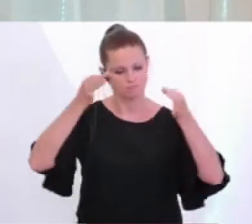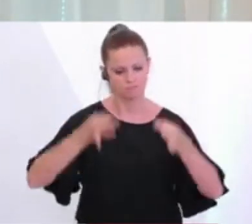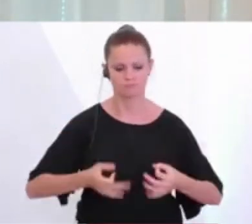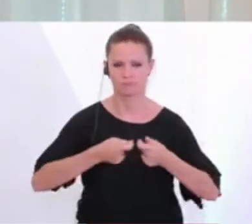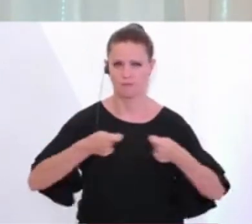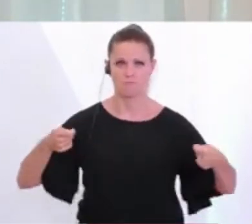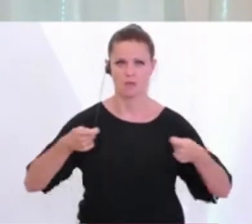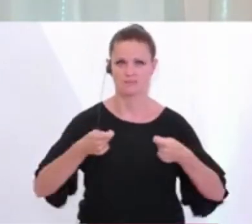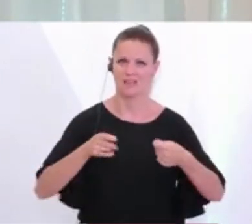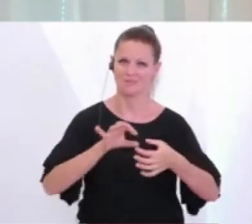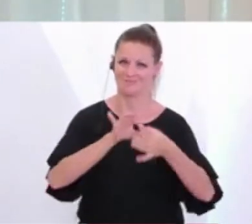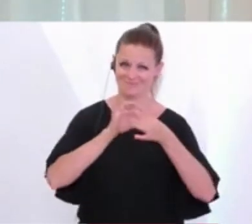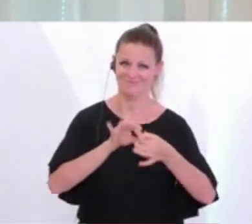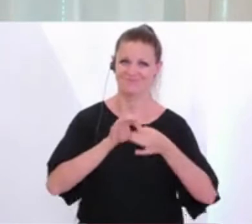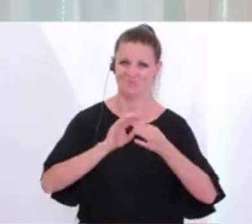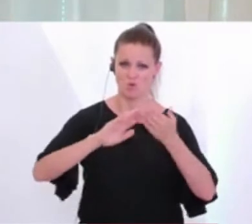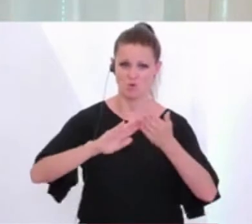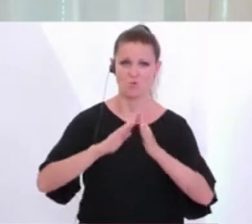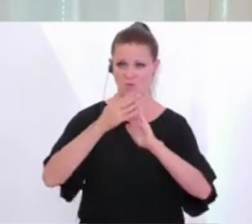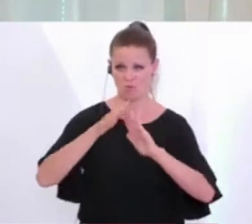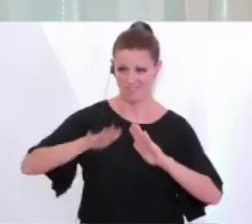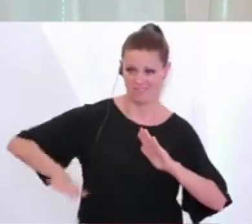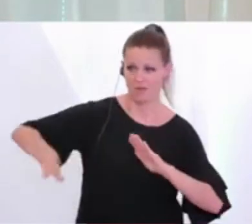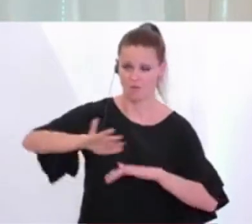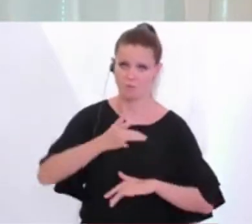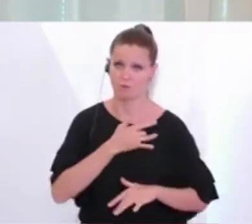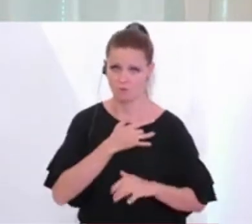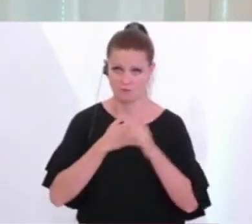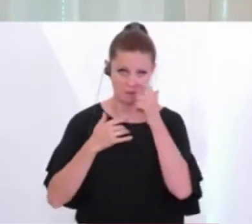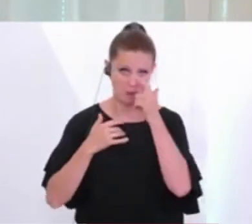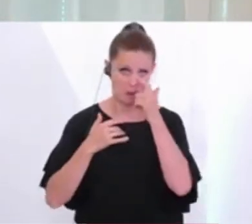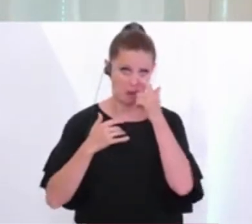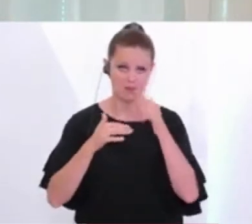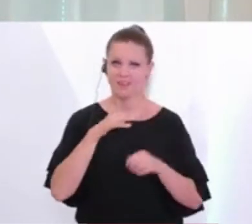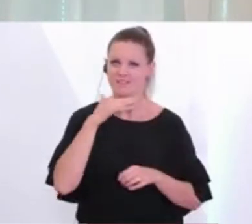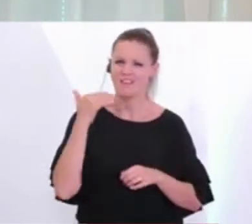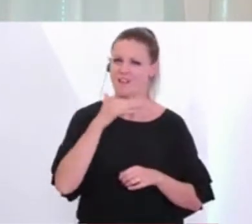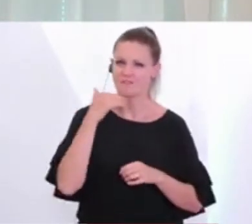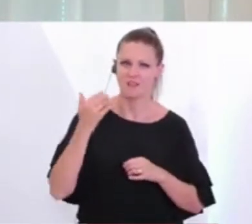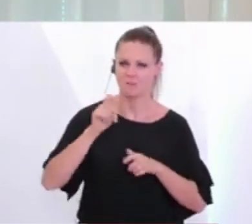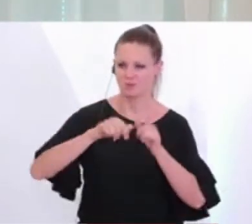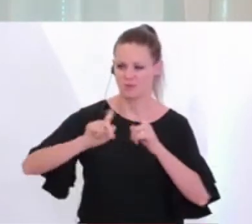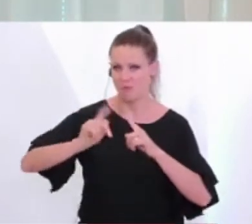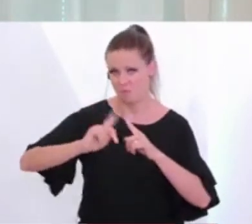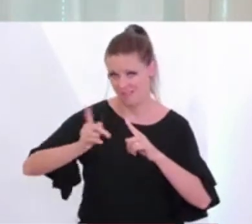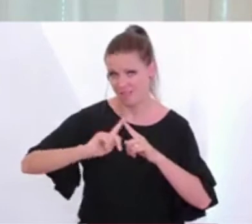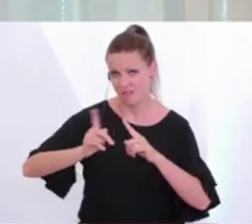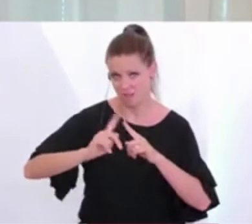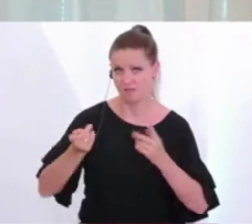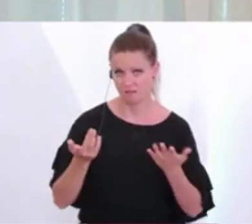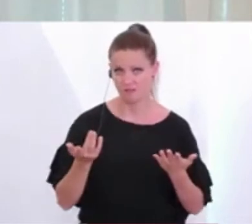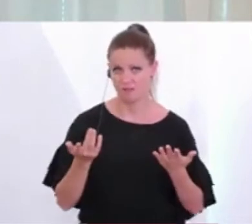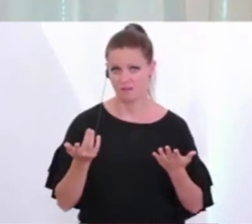Maßnahmen im Bereich der Community selbst, die betroffen ist. Wir haben ja viele, viele, viele Pendler und Pendlerinnen, die